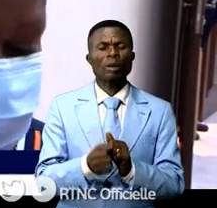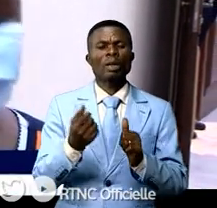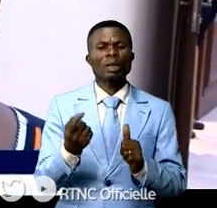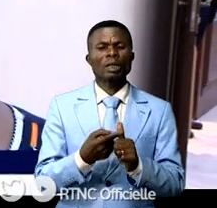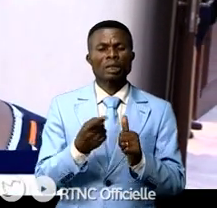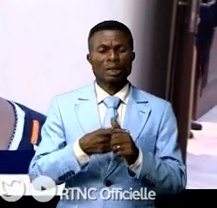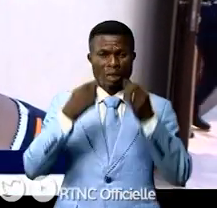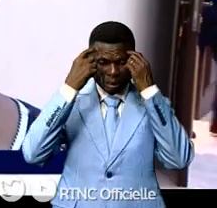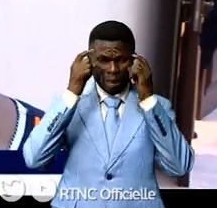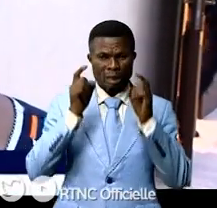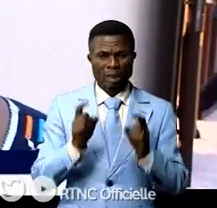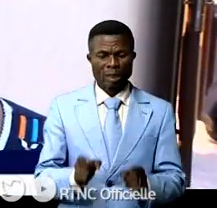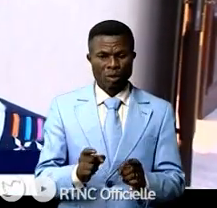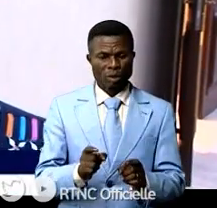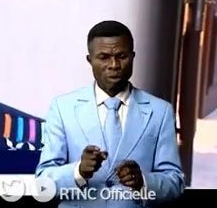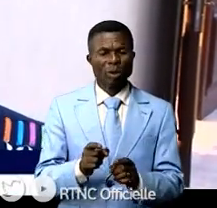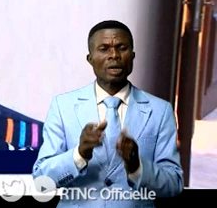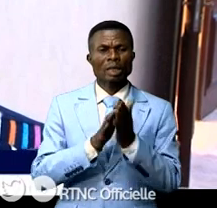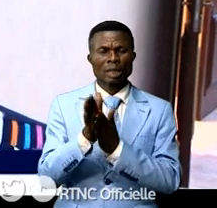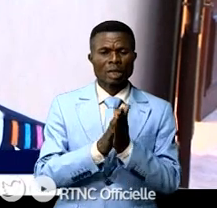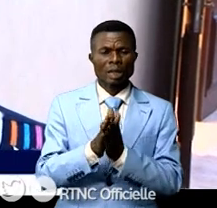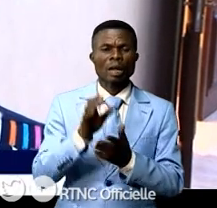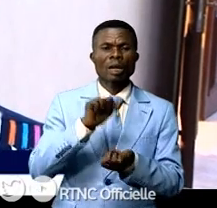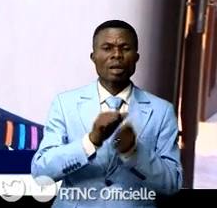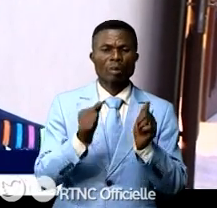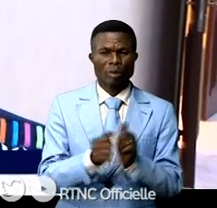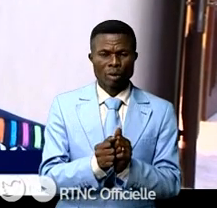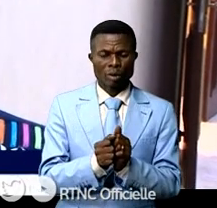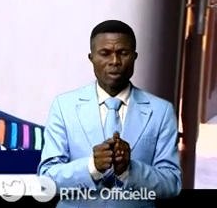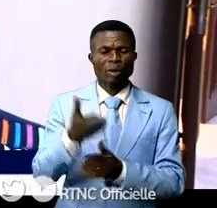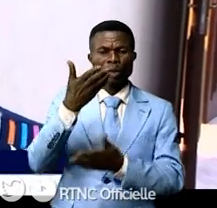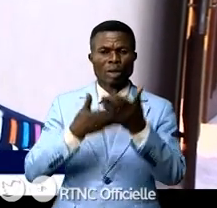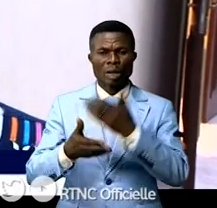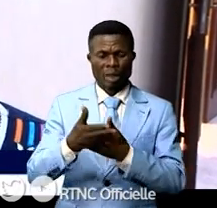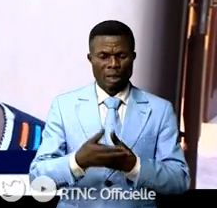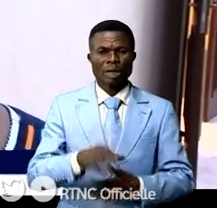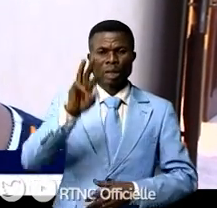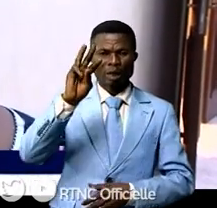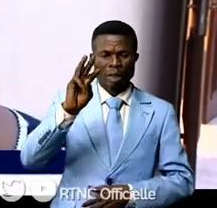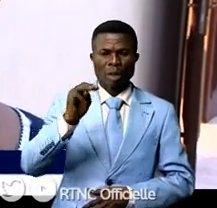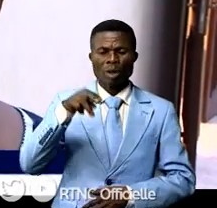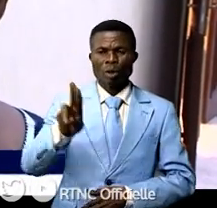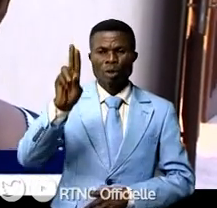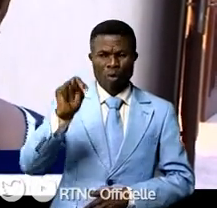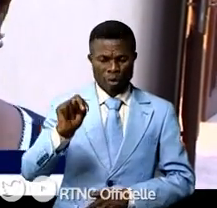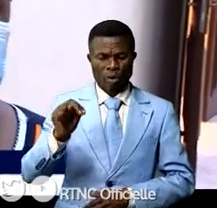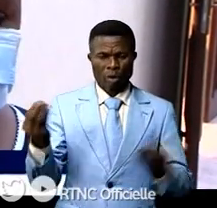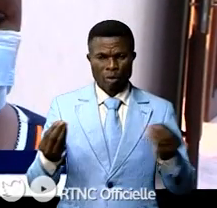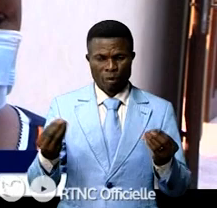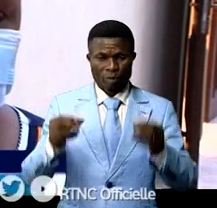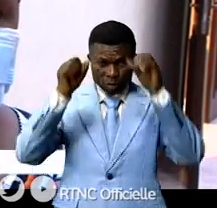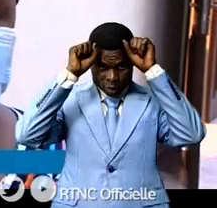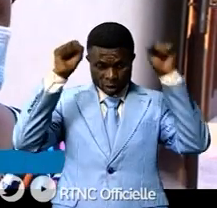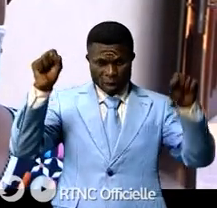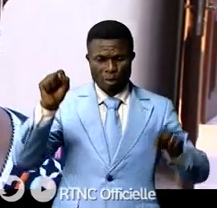décision qui concerne la transition de la MONUSCO pour lequel le Président